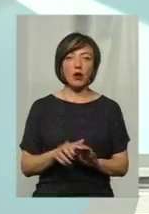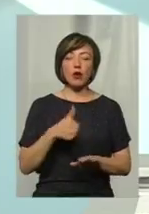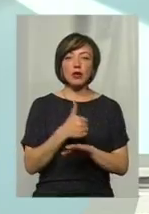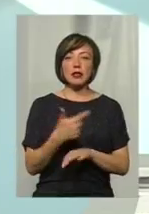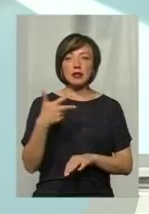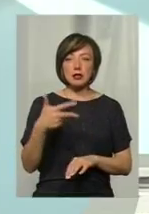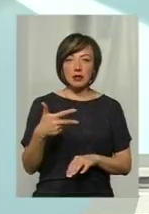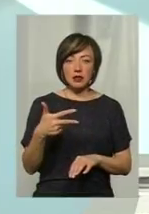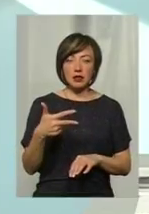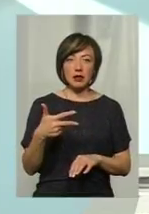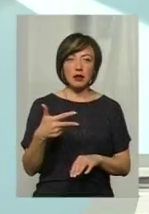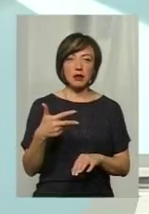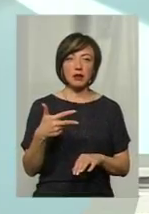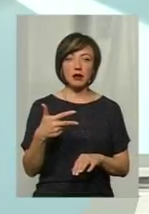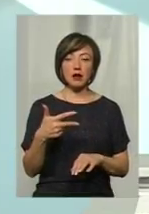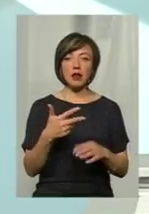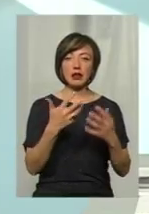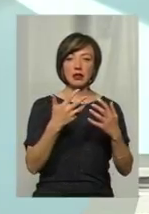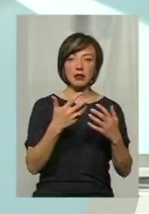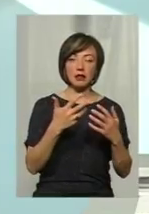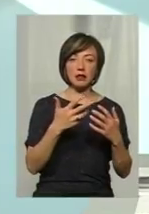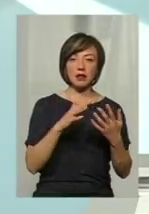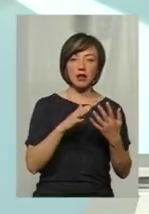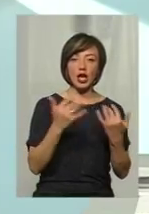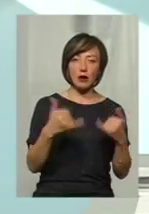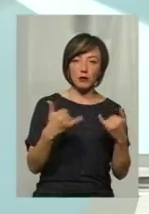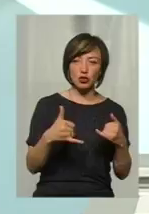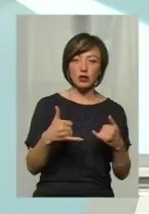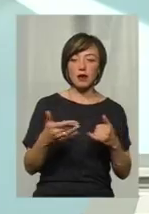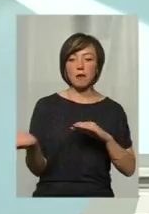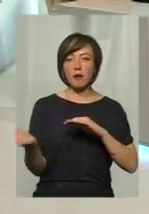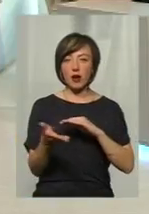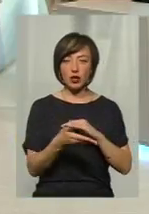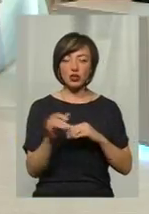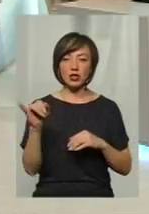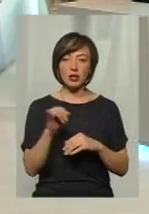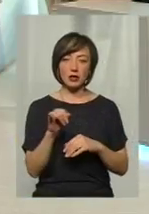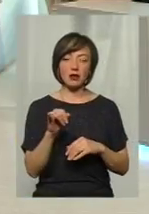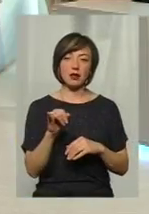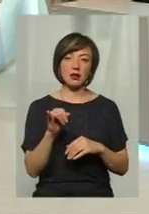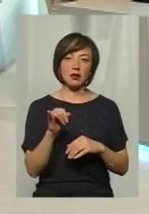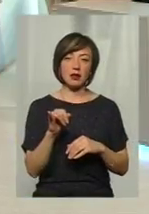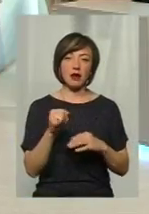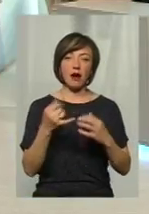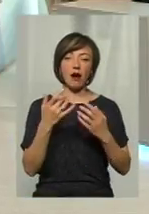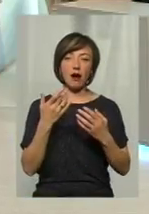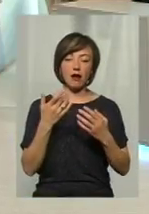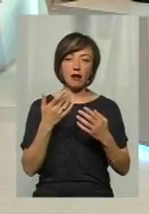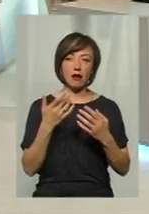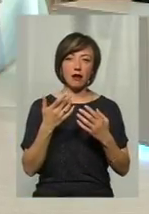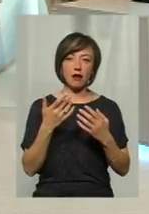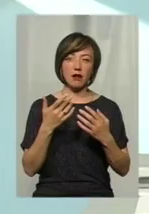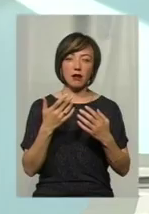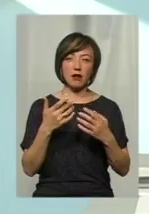заходи – це агротехнічні, механічні і хімічні, так як ви сказали, обробка гербіцидами. Інших